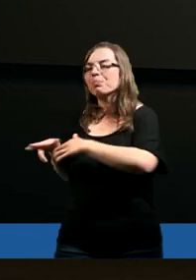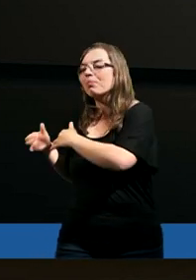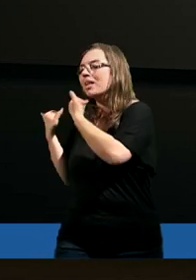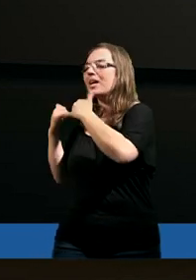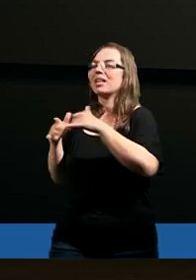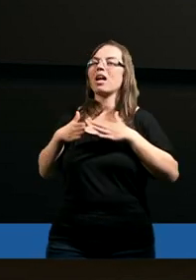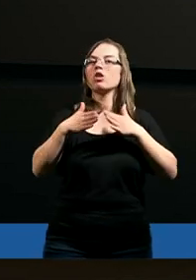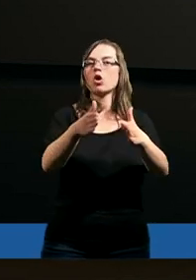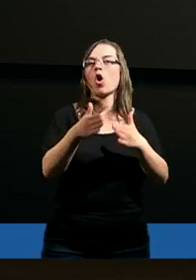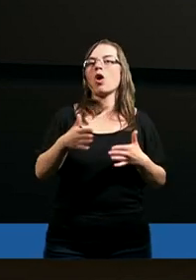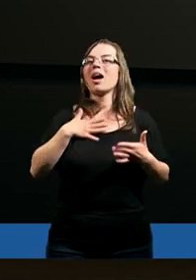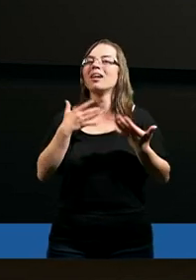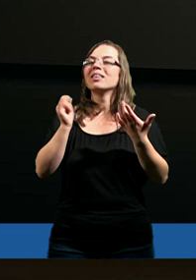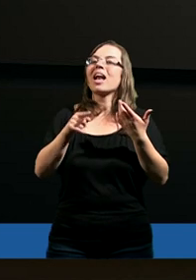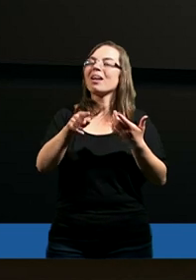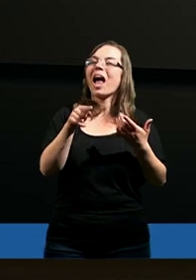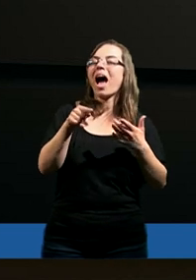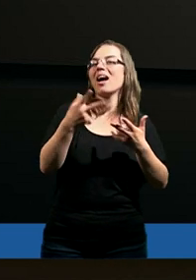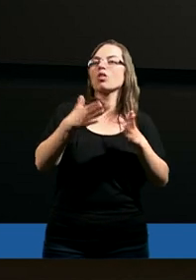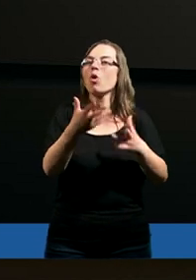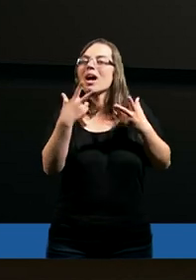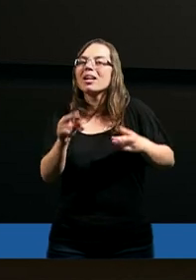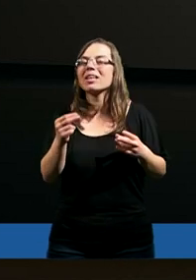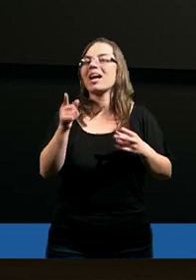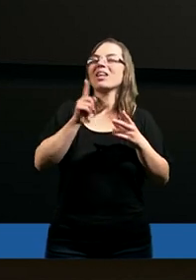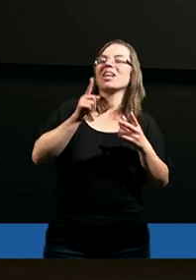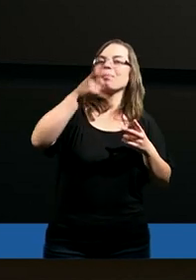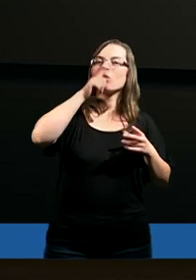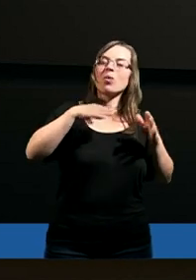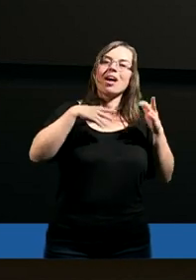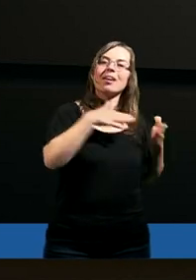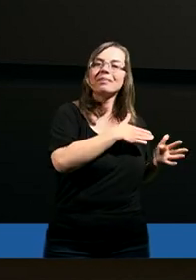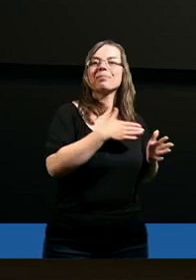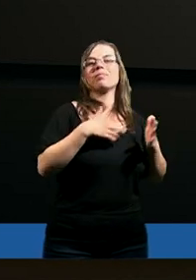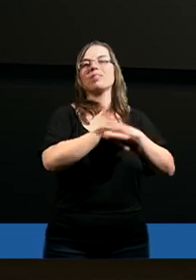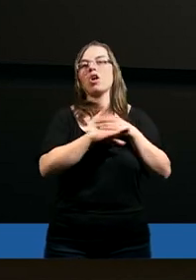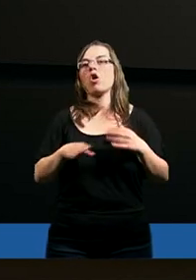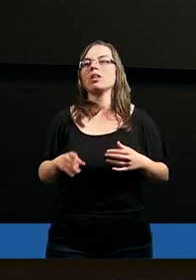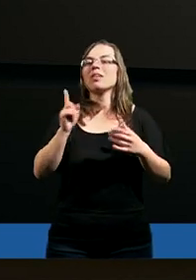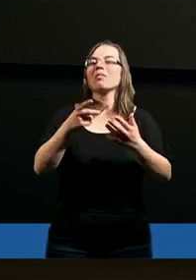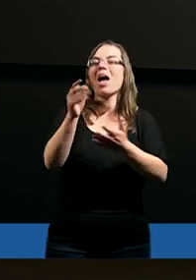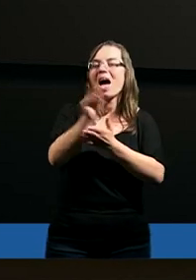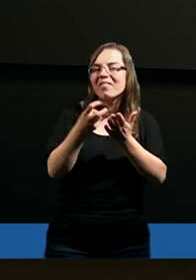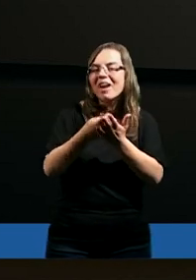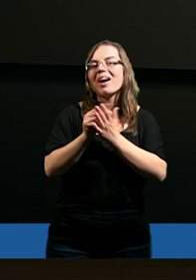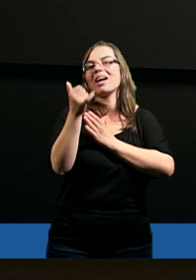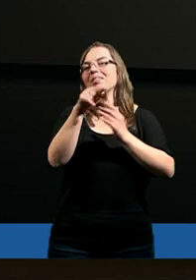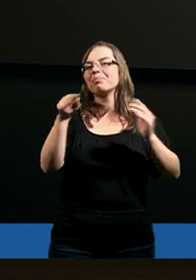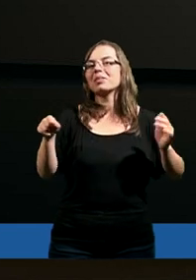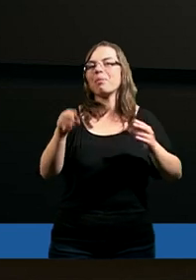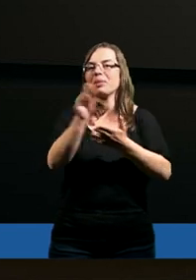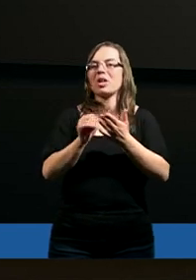skrajności i też może to nie być droga, która przyniesie błogosławieństwo. Drogi Pana są proste, one są pisane w Ewangelii,